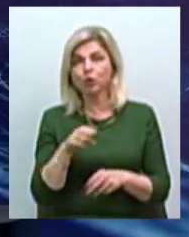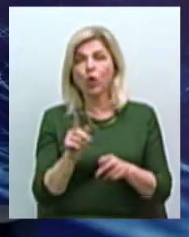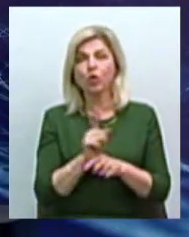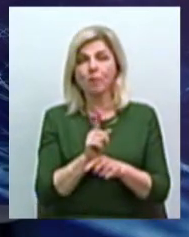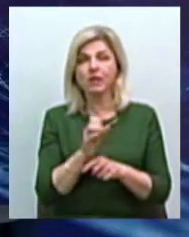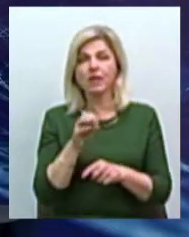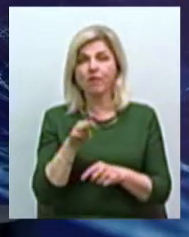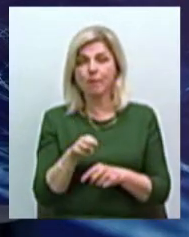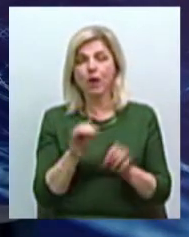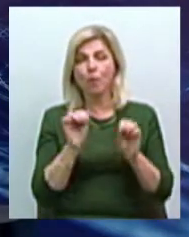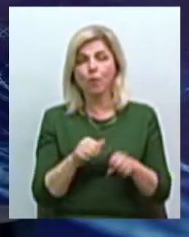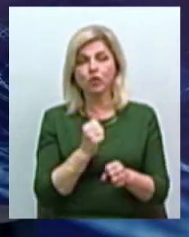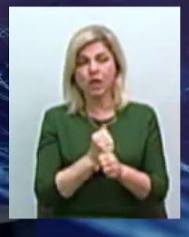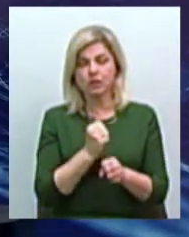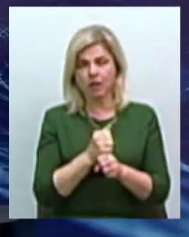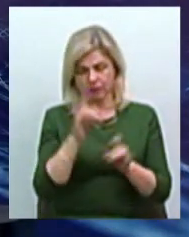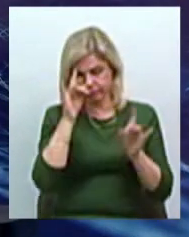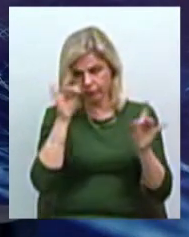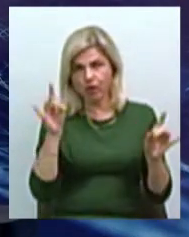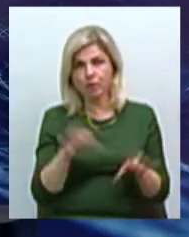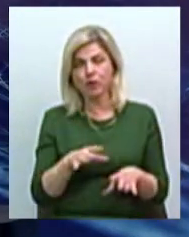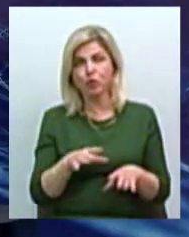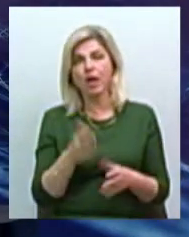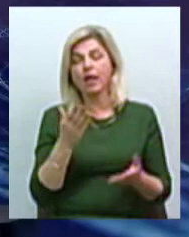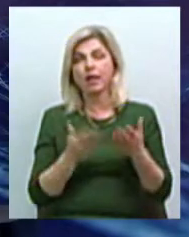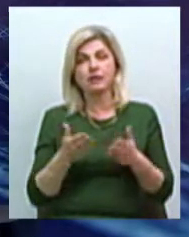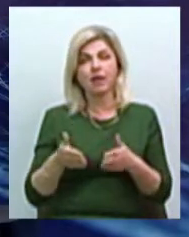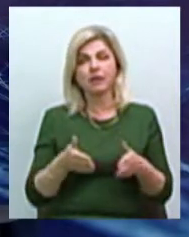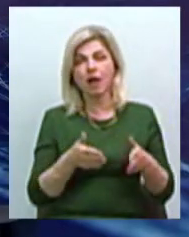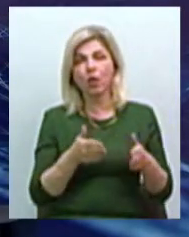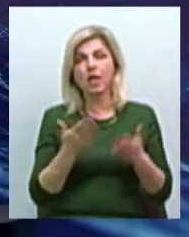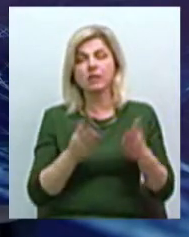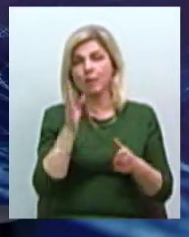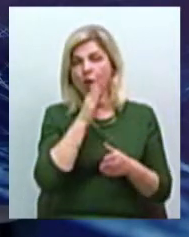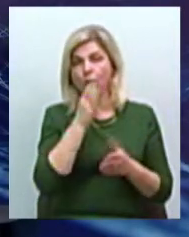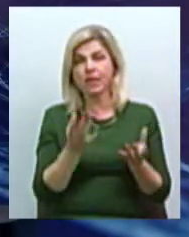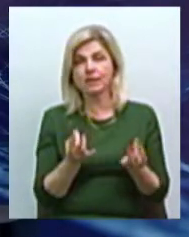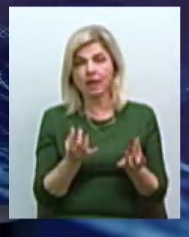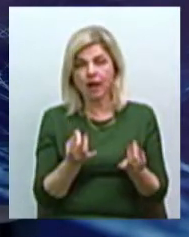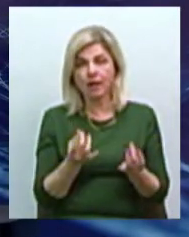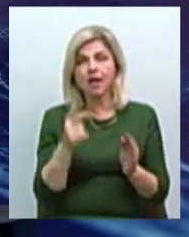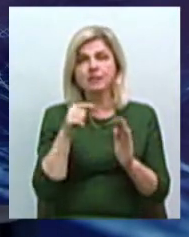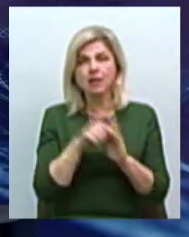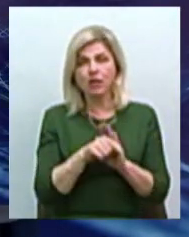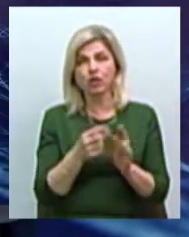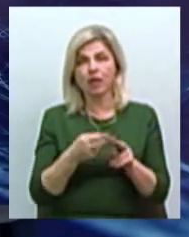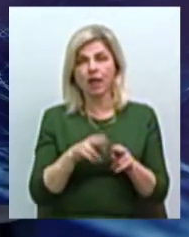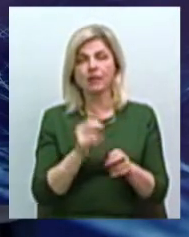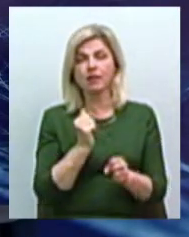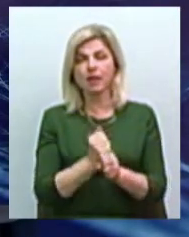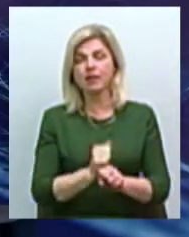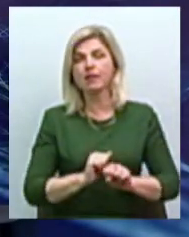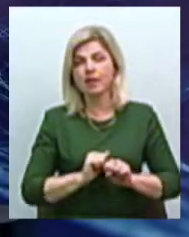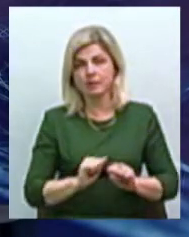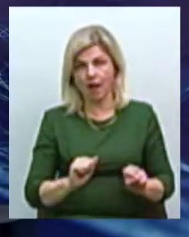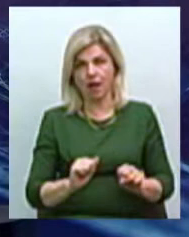можна, якщо це форс-мажор, і якщо погода сарає, то, значить, це робити просто не можна.